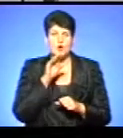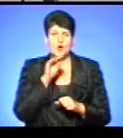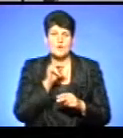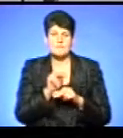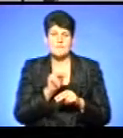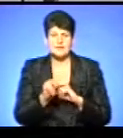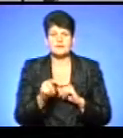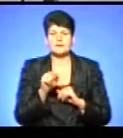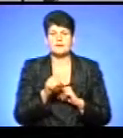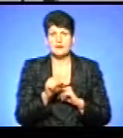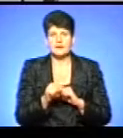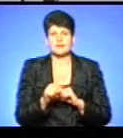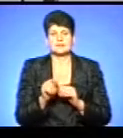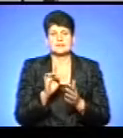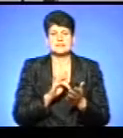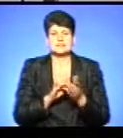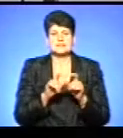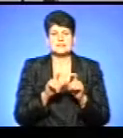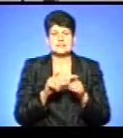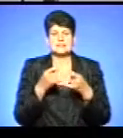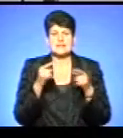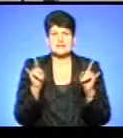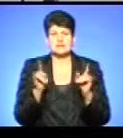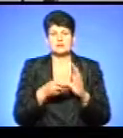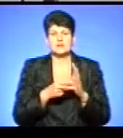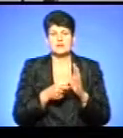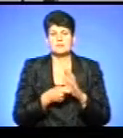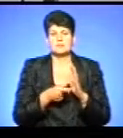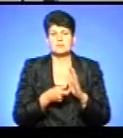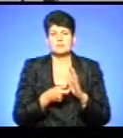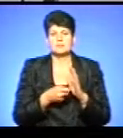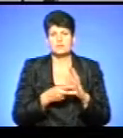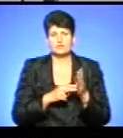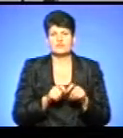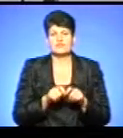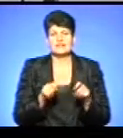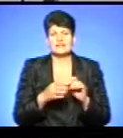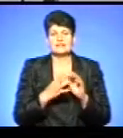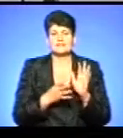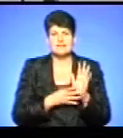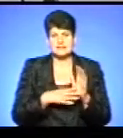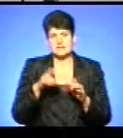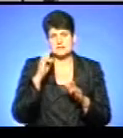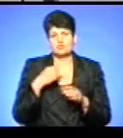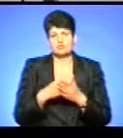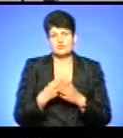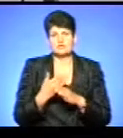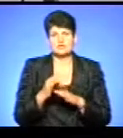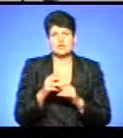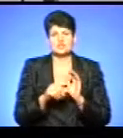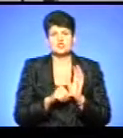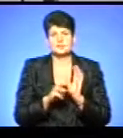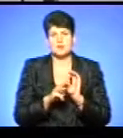Таких інклюзивних центрів в області планують відкрити протягом року 2019. З державного бюджету виділили для цього 6